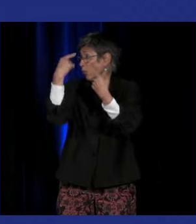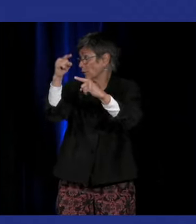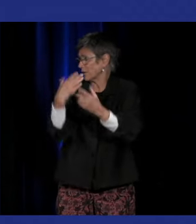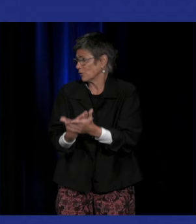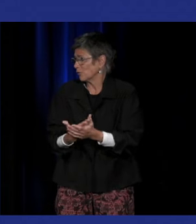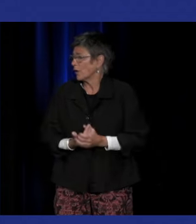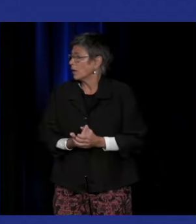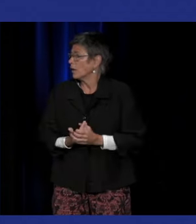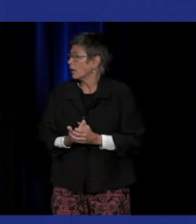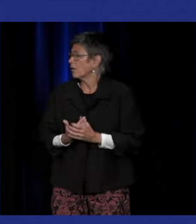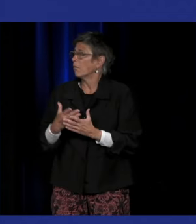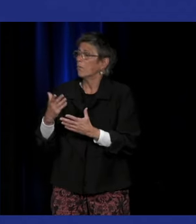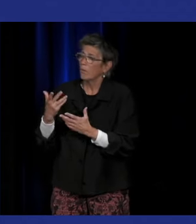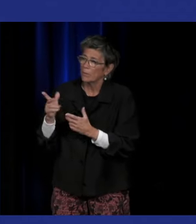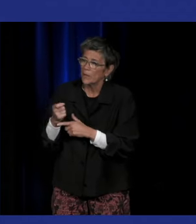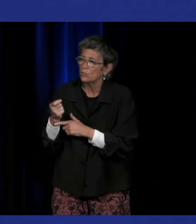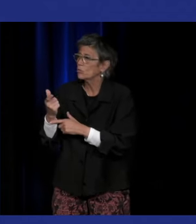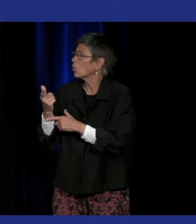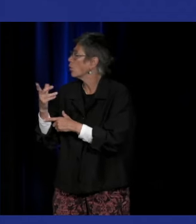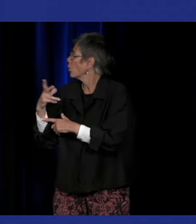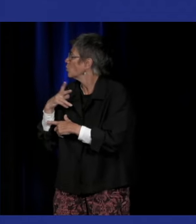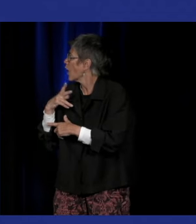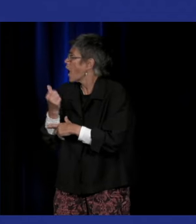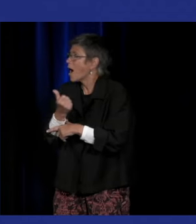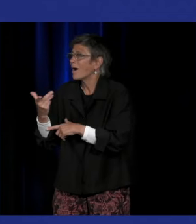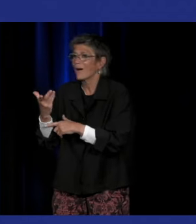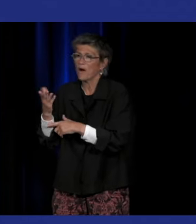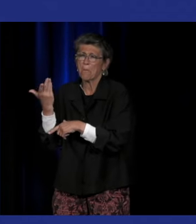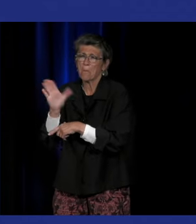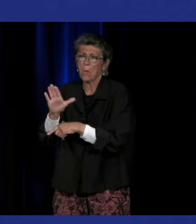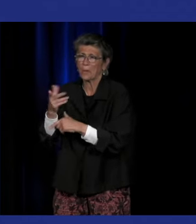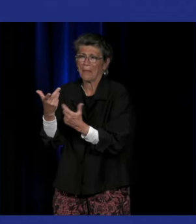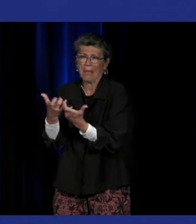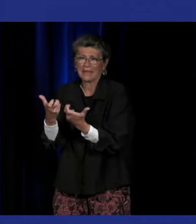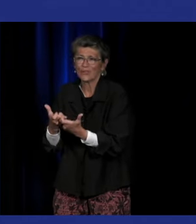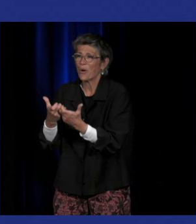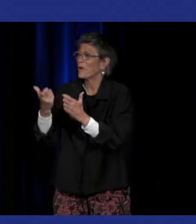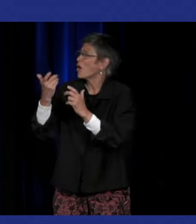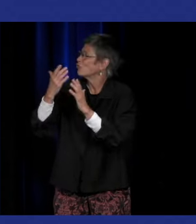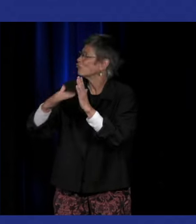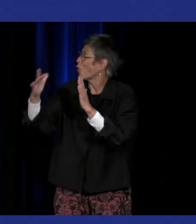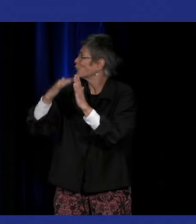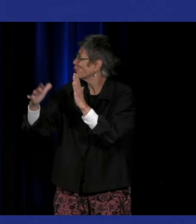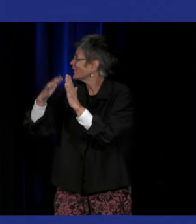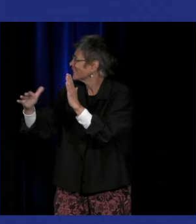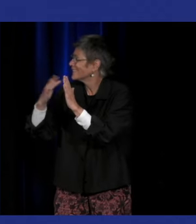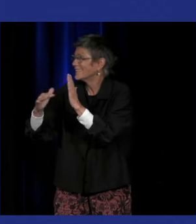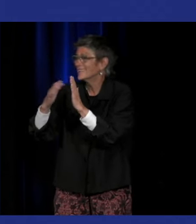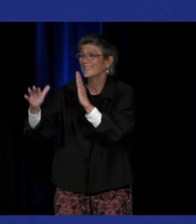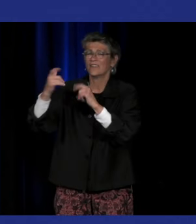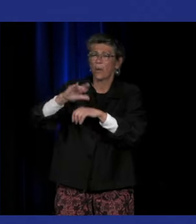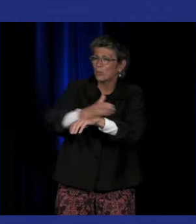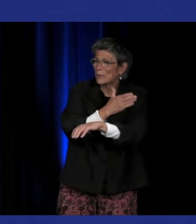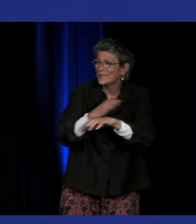on va montrer quelques manifestations de l'art comme la chanson dans le chansigne dans la